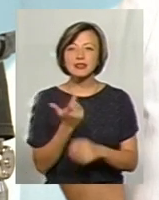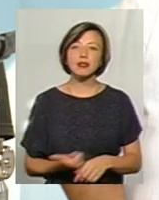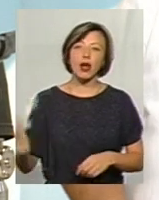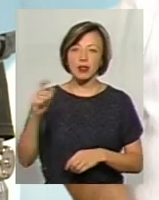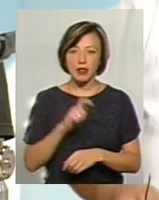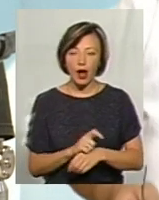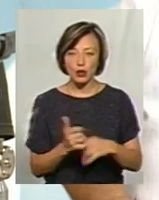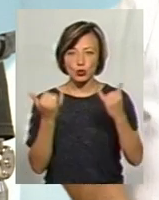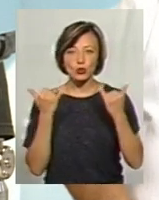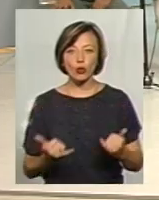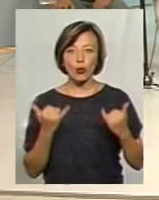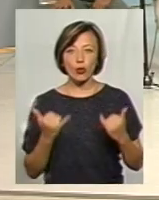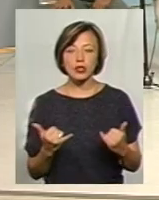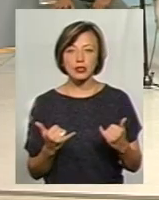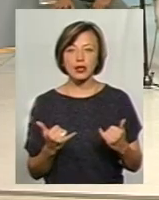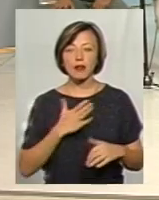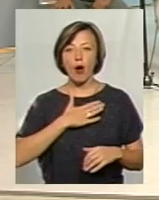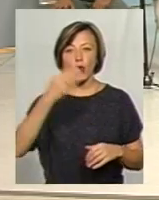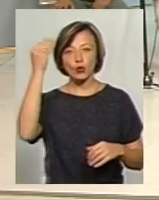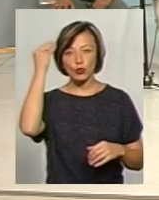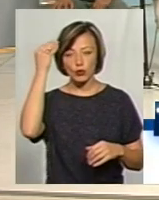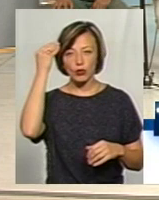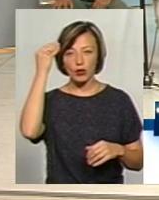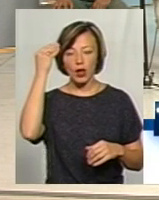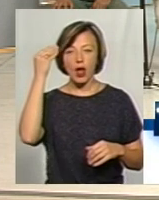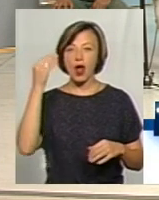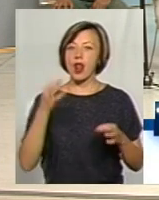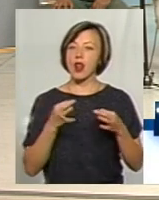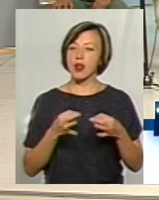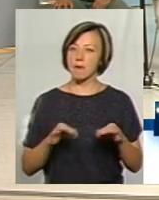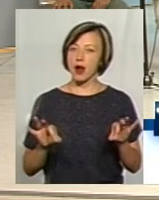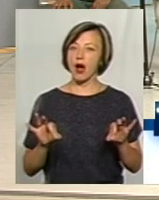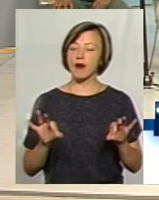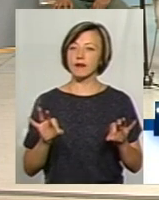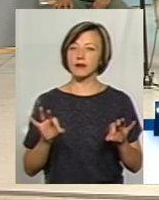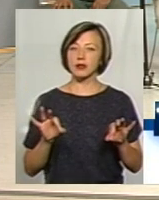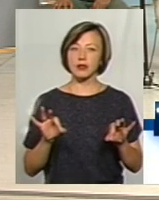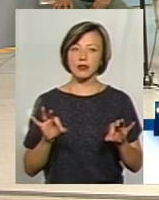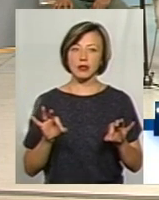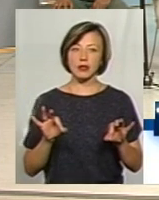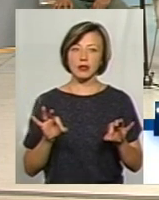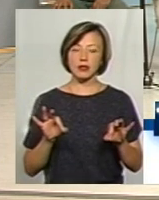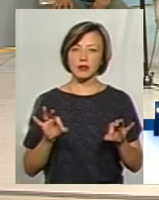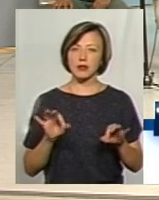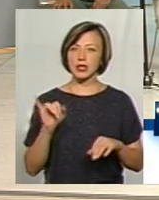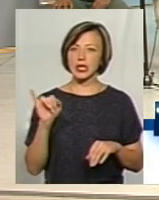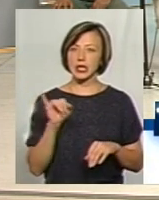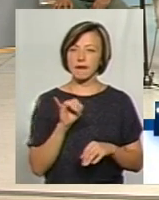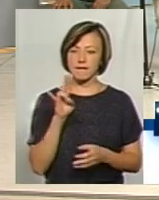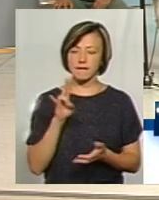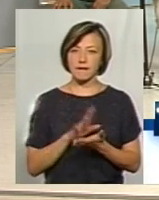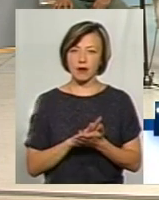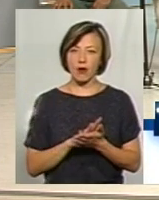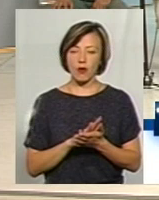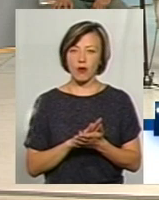сьогодні, на мою думку, ліберальне і консервантивне. Ми сьогодні